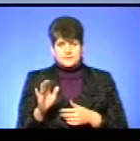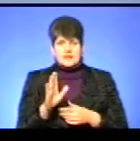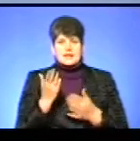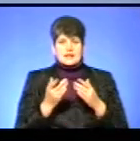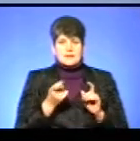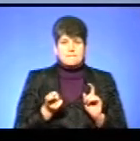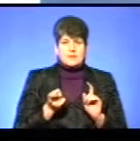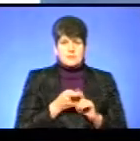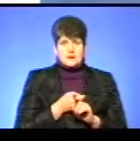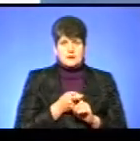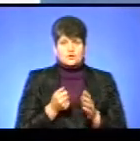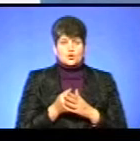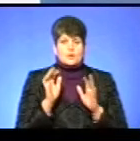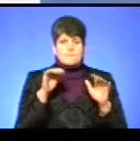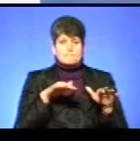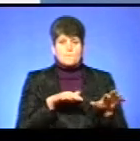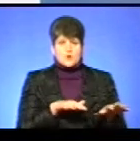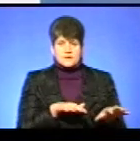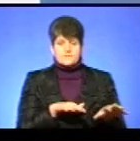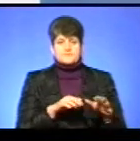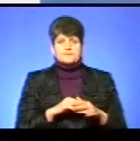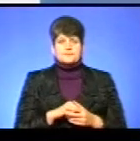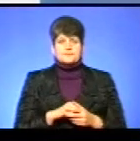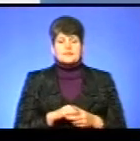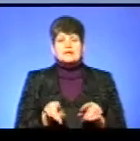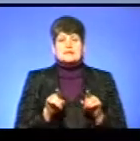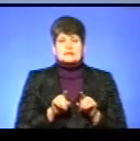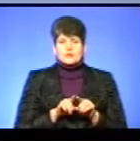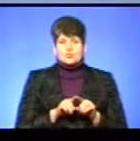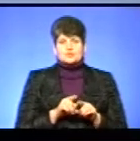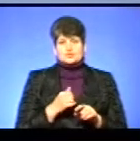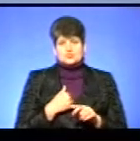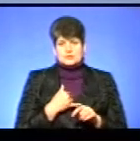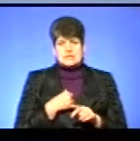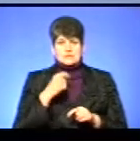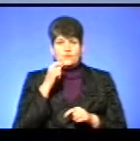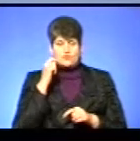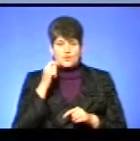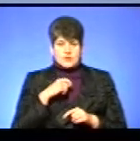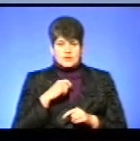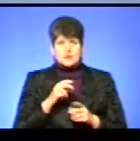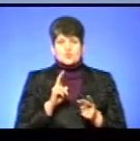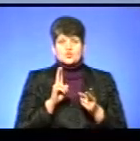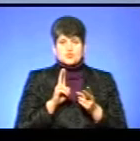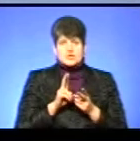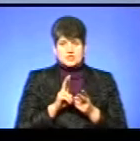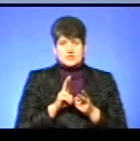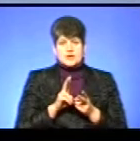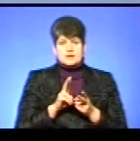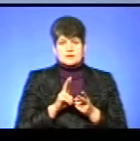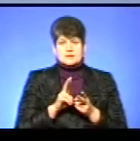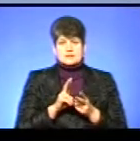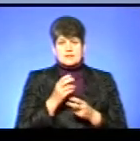морів. Також в нас, в Україні, зустрічається це